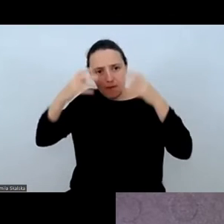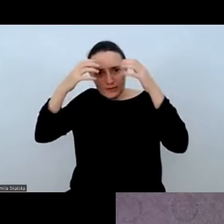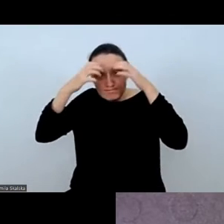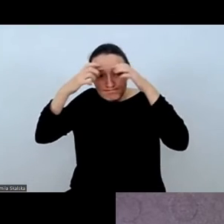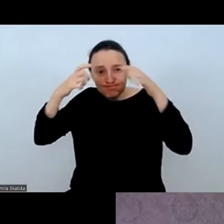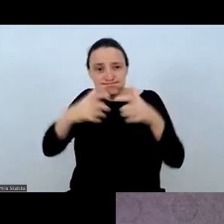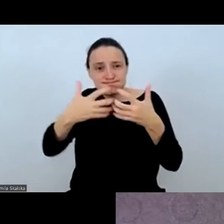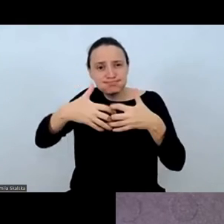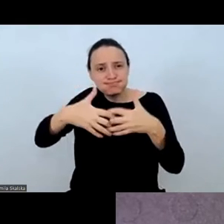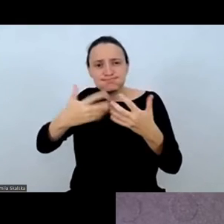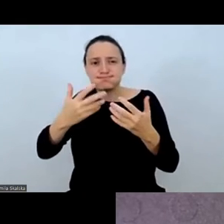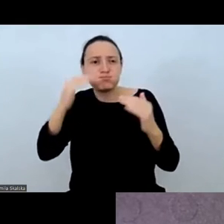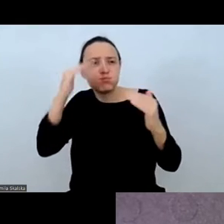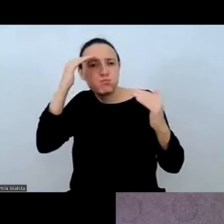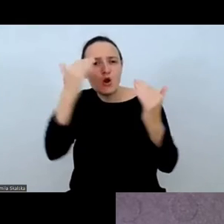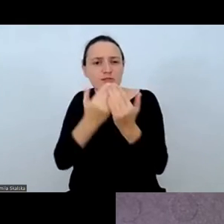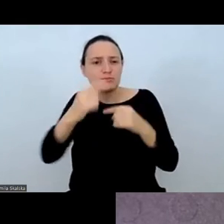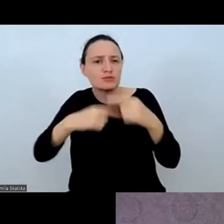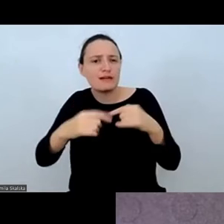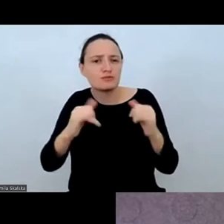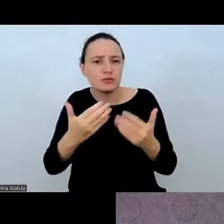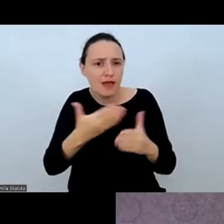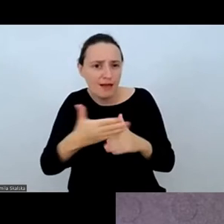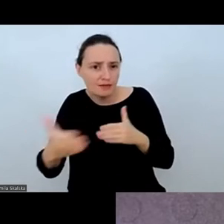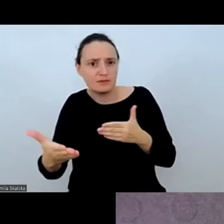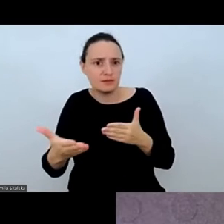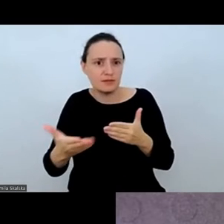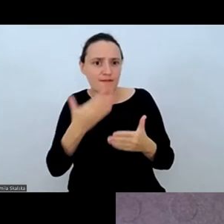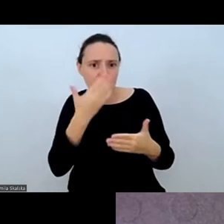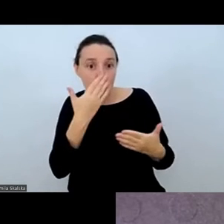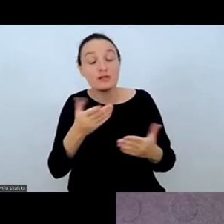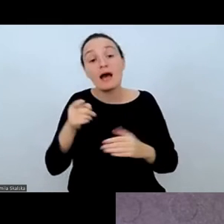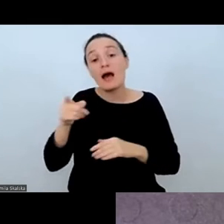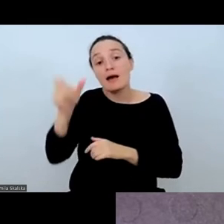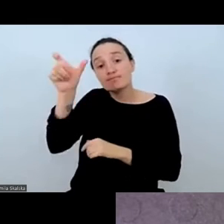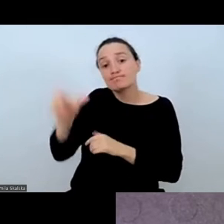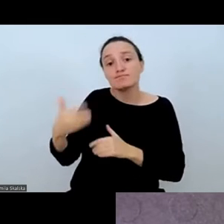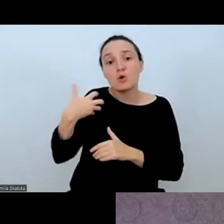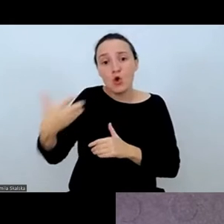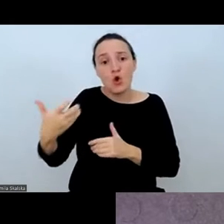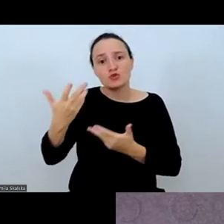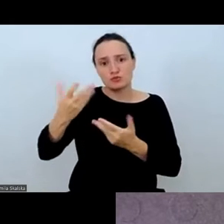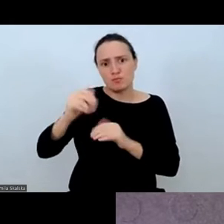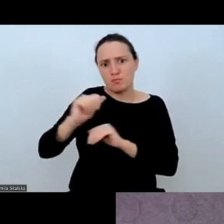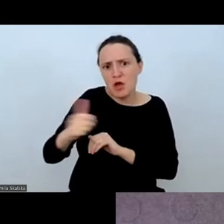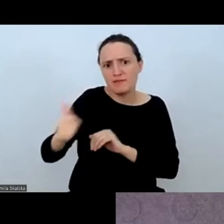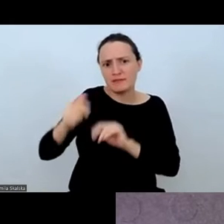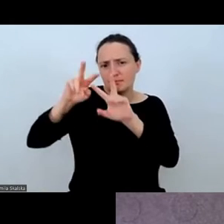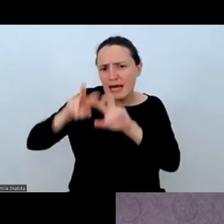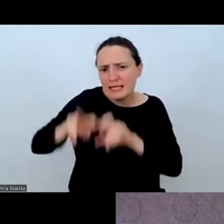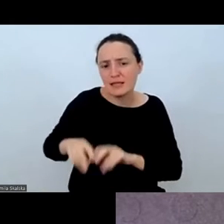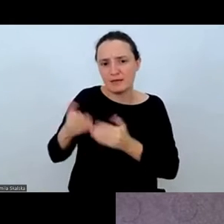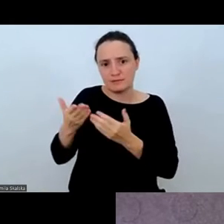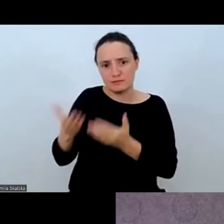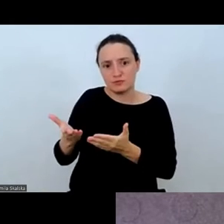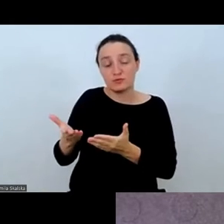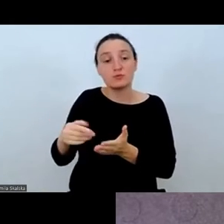wykładowcą, profesjonalistką oraz badaczką. Profesor